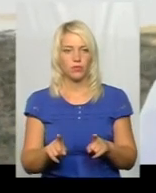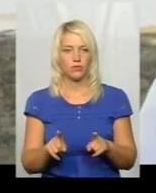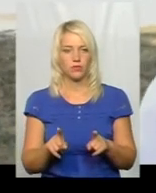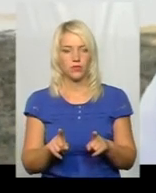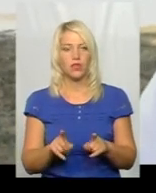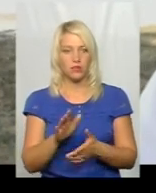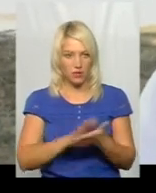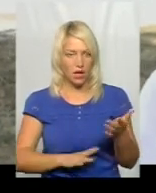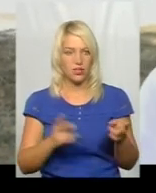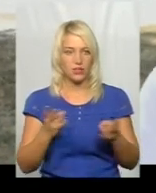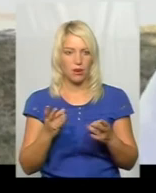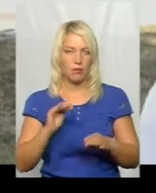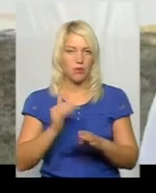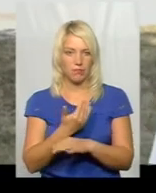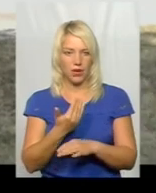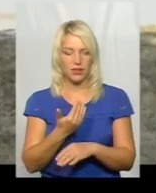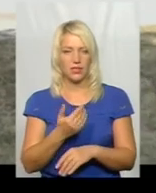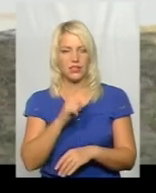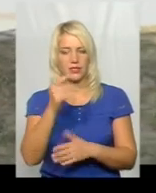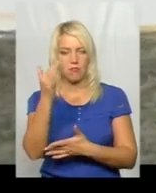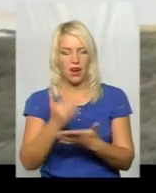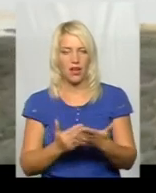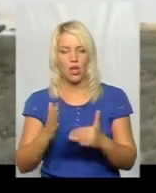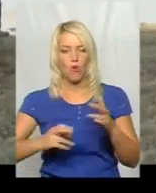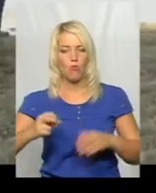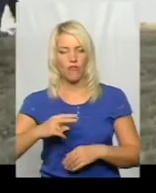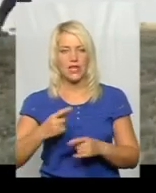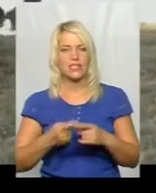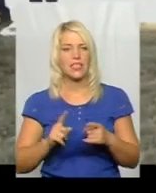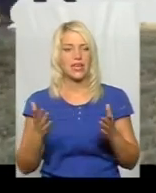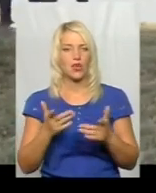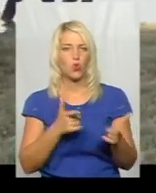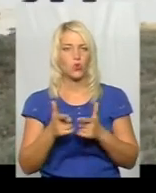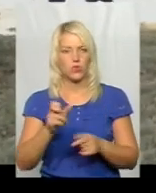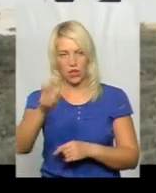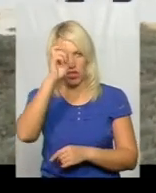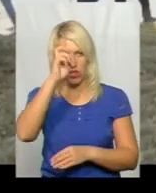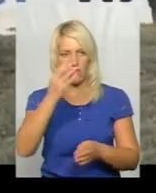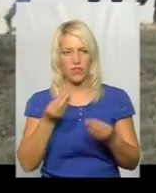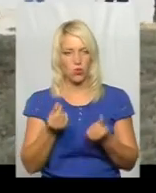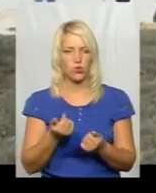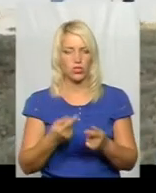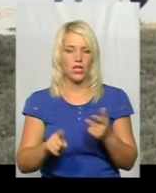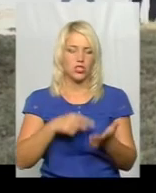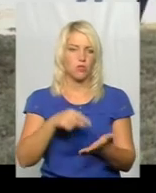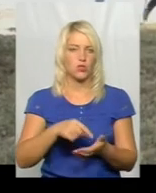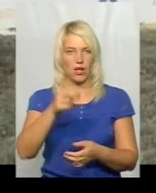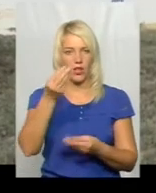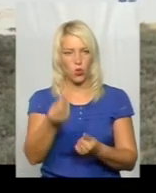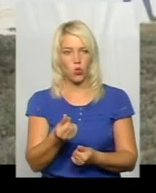Далі, треба прибрати з переліку професій, які готуються за державний кошт, чи за муніципальний кошт,